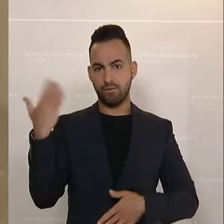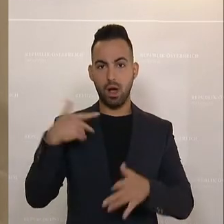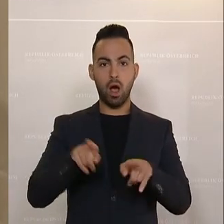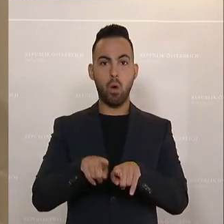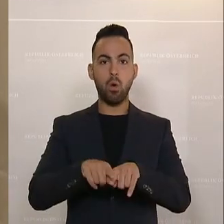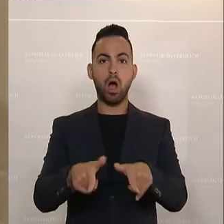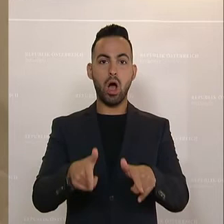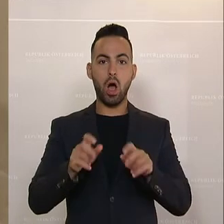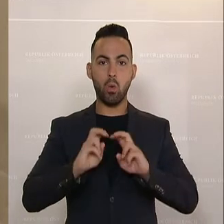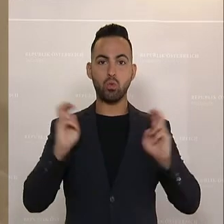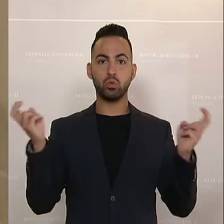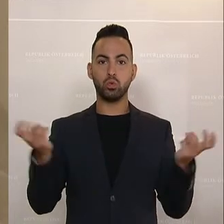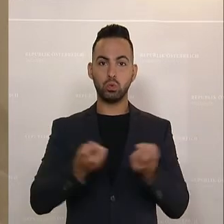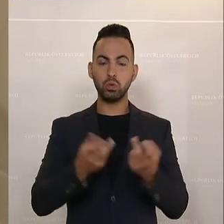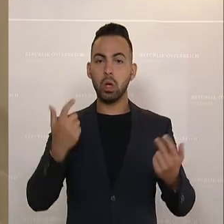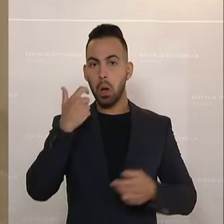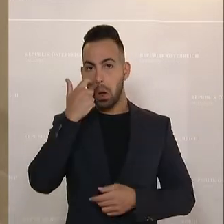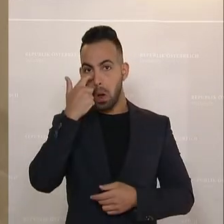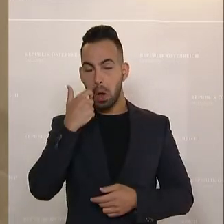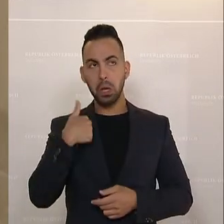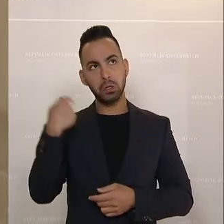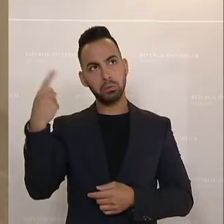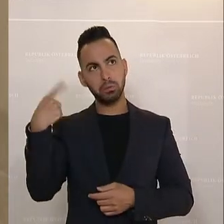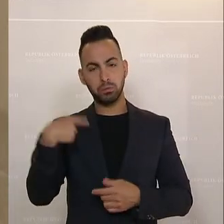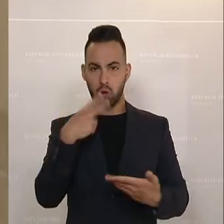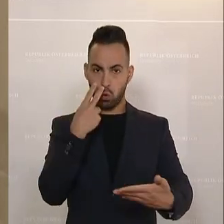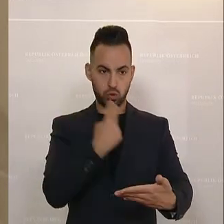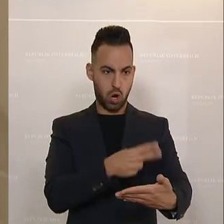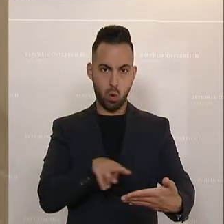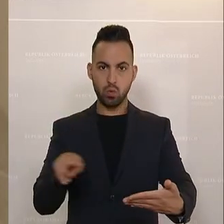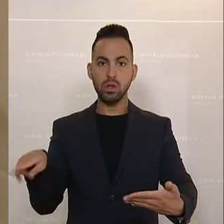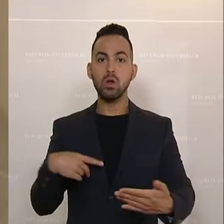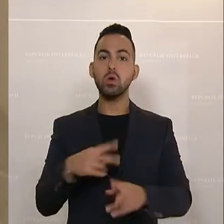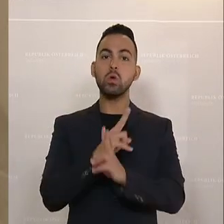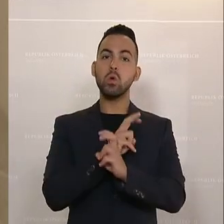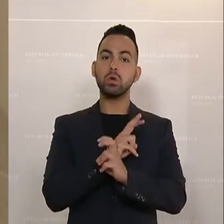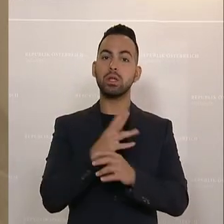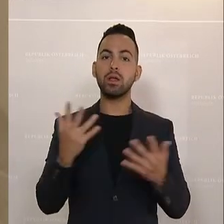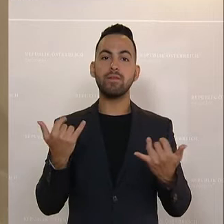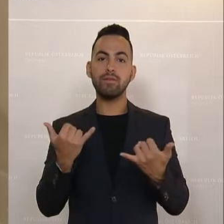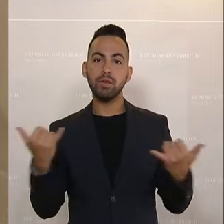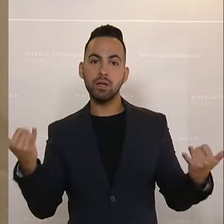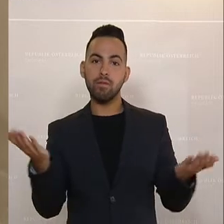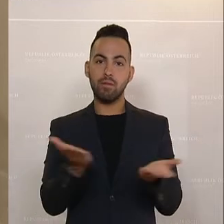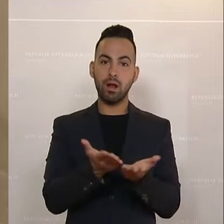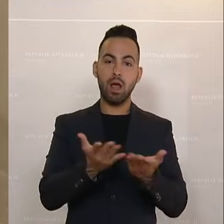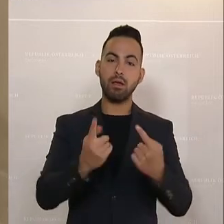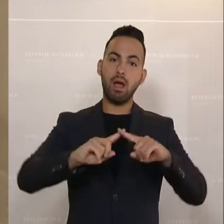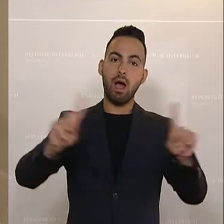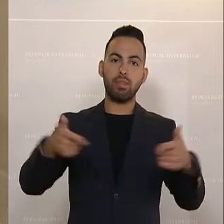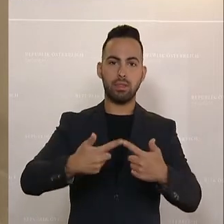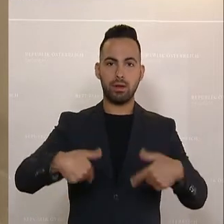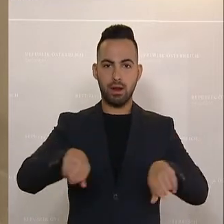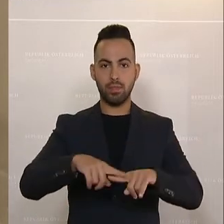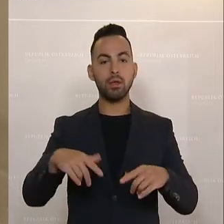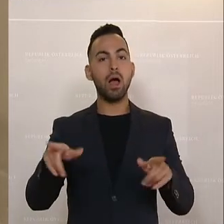wo bewegt sich Österreich da im internationalen Vergleich? Weil mir das schon ein Anliegen ist, Größenordnungen auch bei Teuerungsabgeltungen